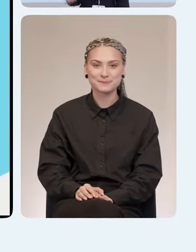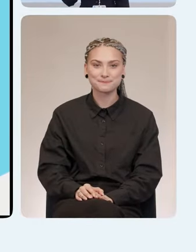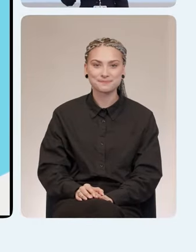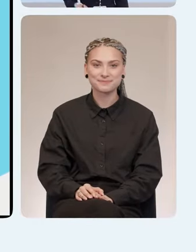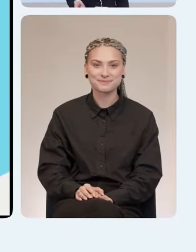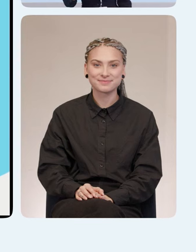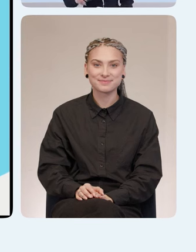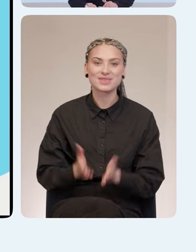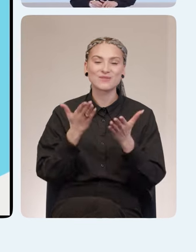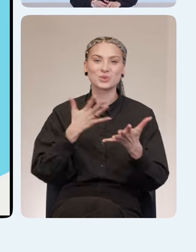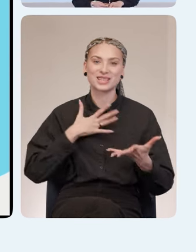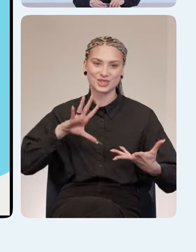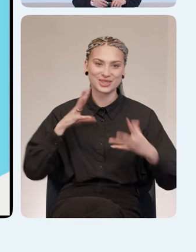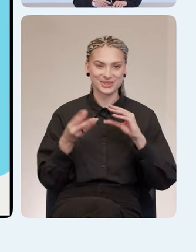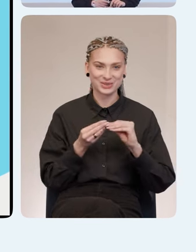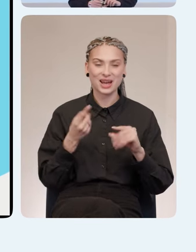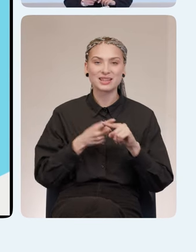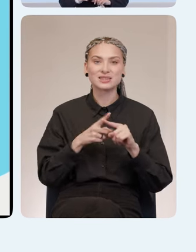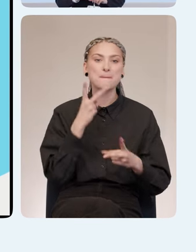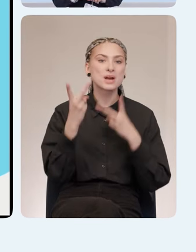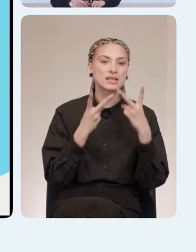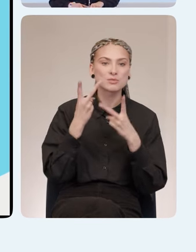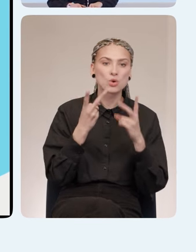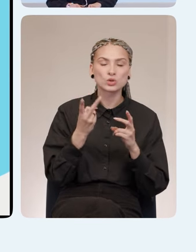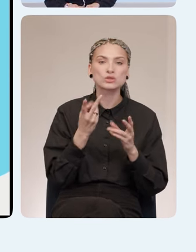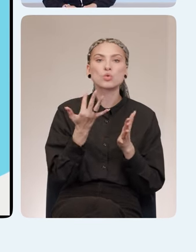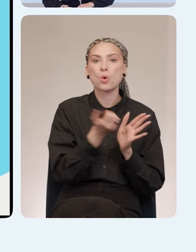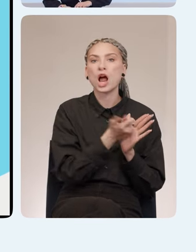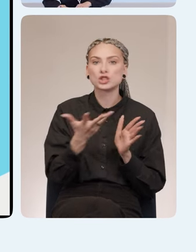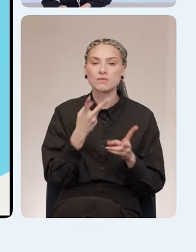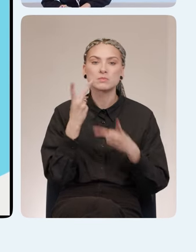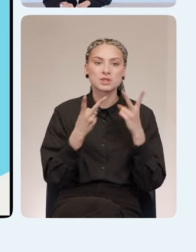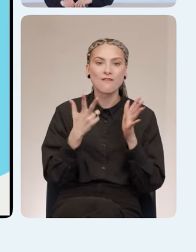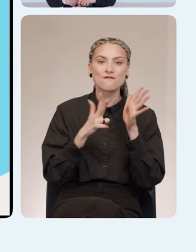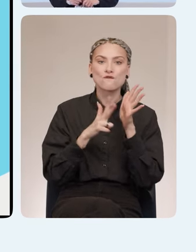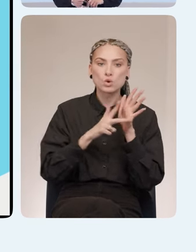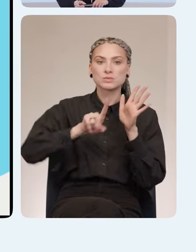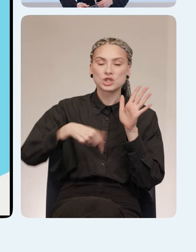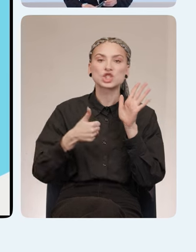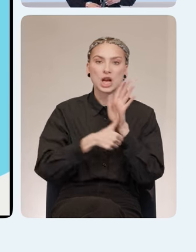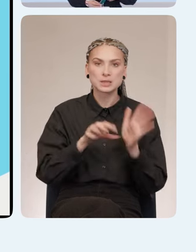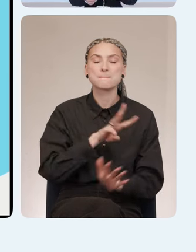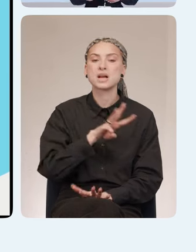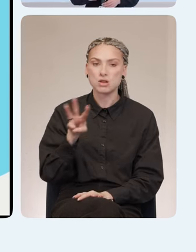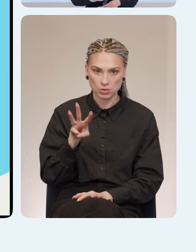Вот наши результаты. Это количество просмотров трансляции, 8,6 миллионов.